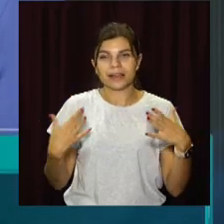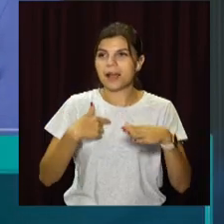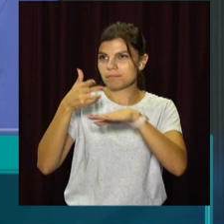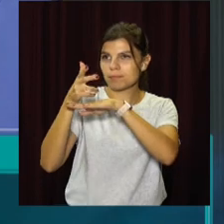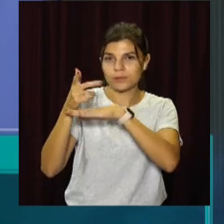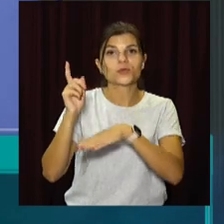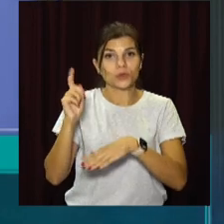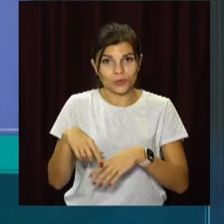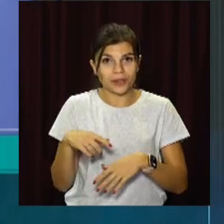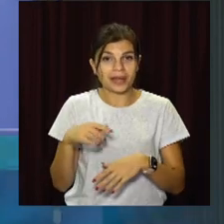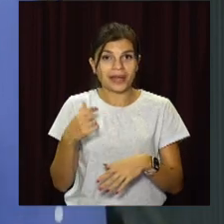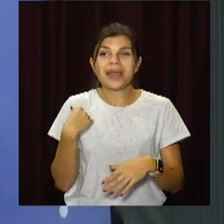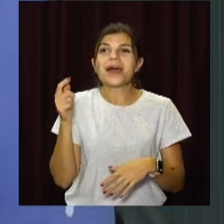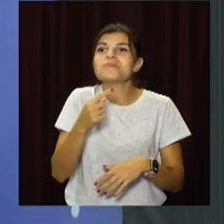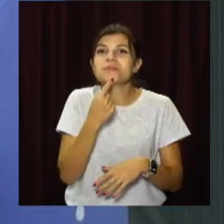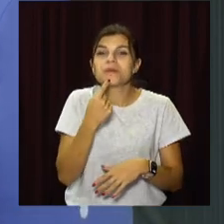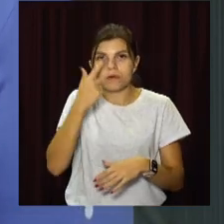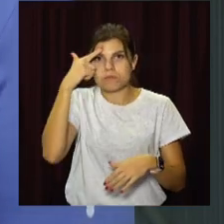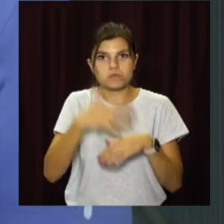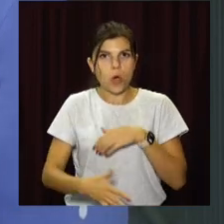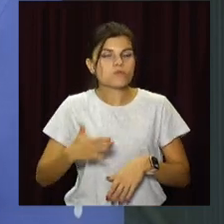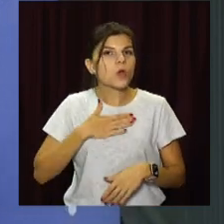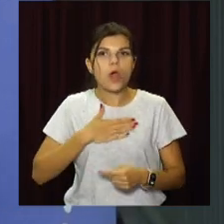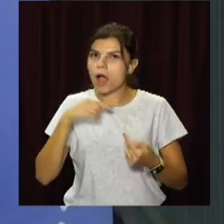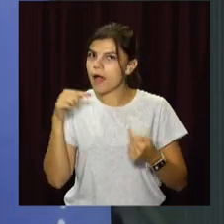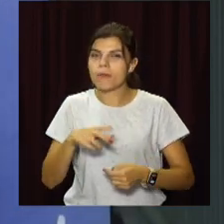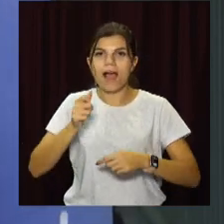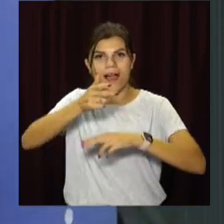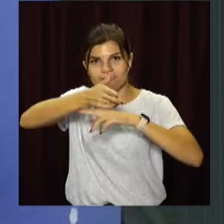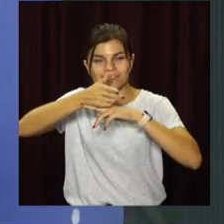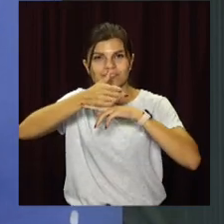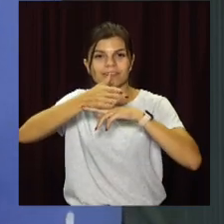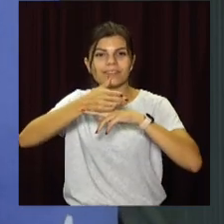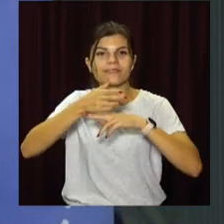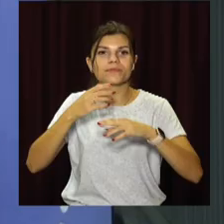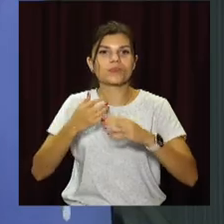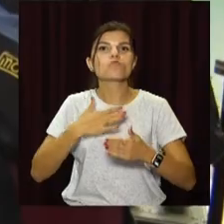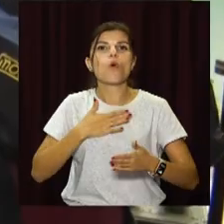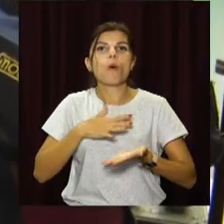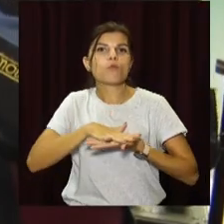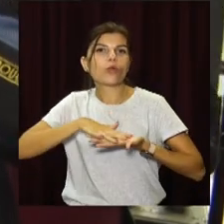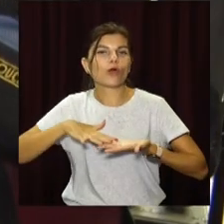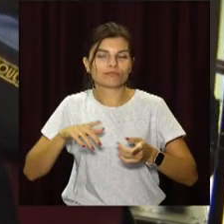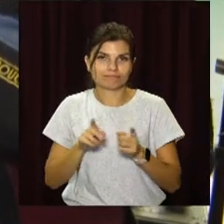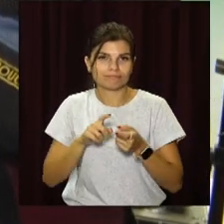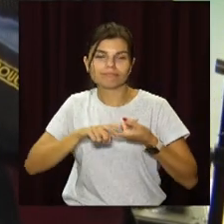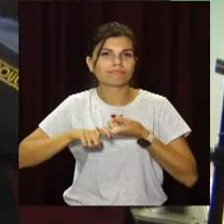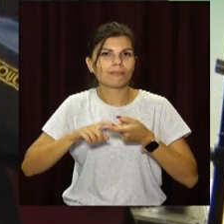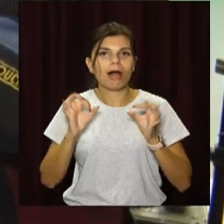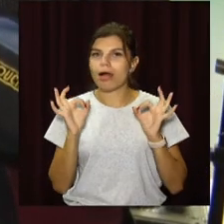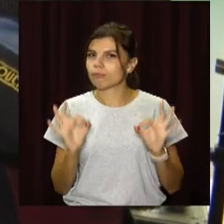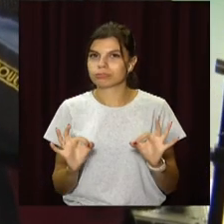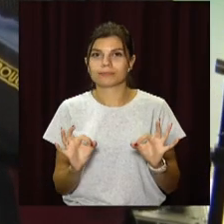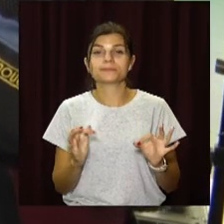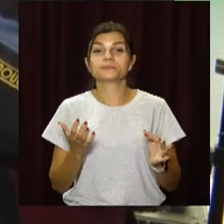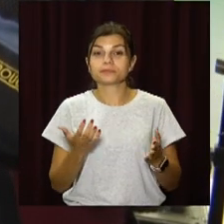Ну, от прийшла сюди і зрозуміла, що це моє. А винтовка, вона просто як моє продовження. Дев'ятий традиційний міський